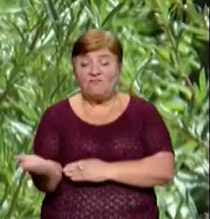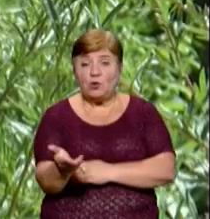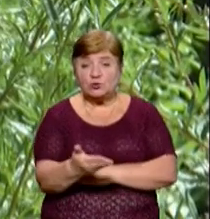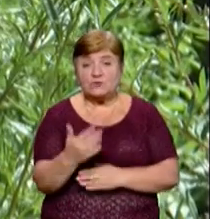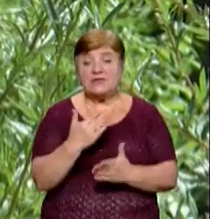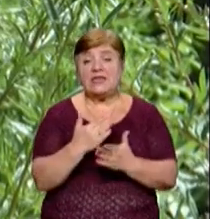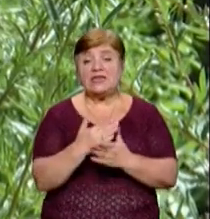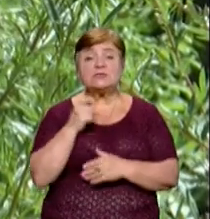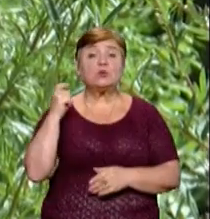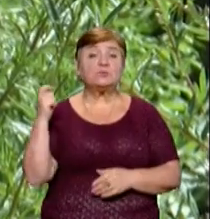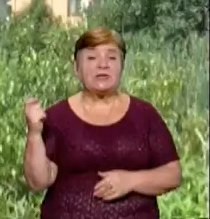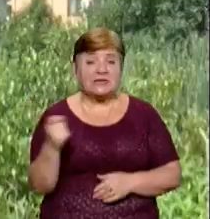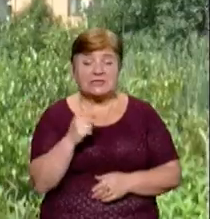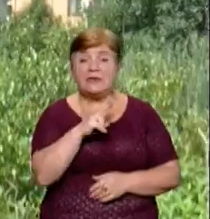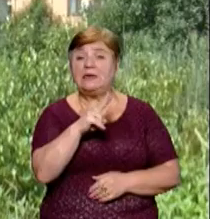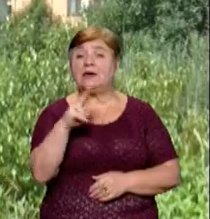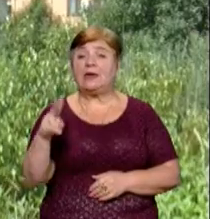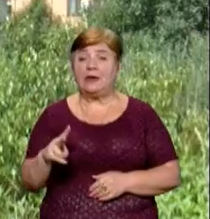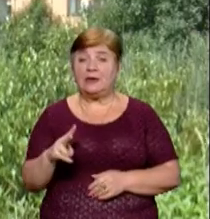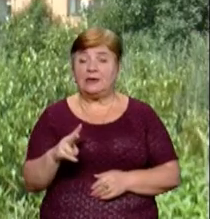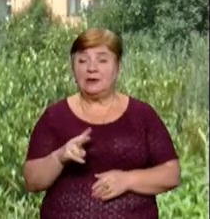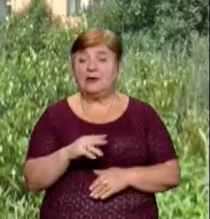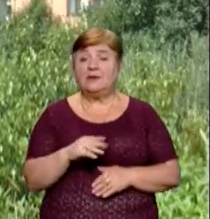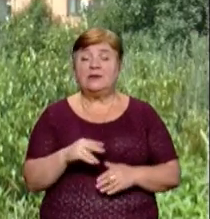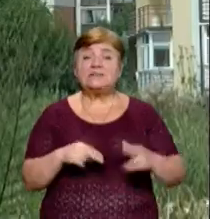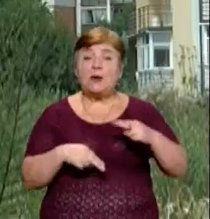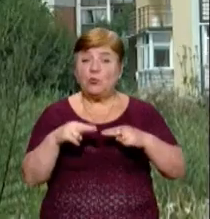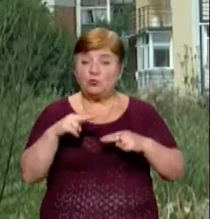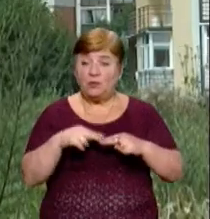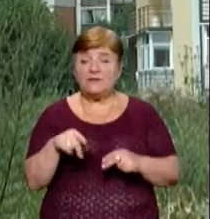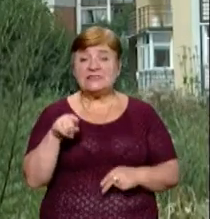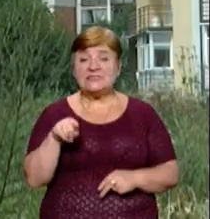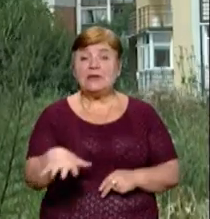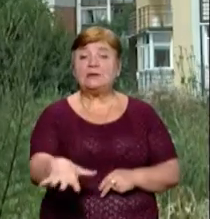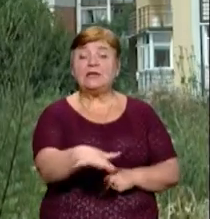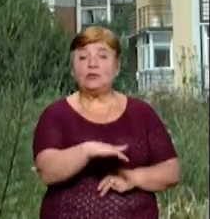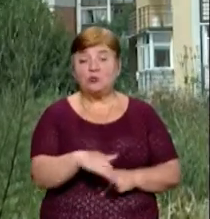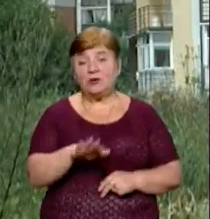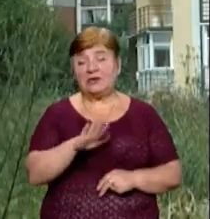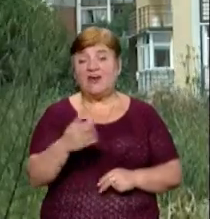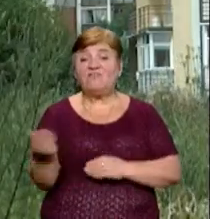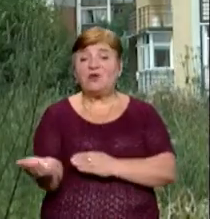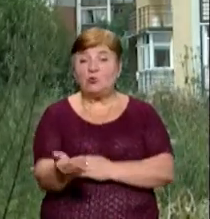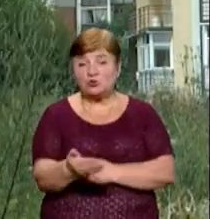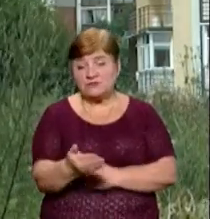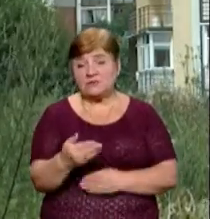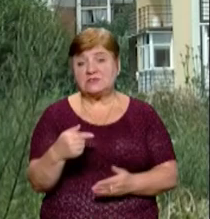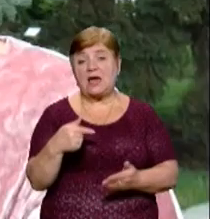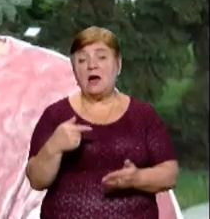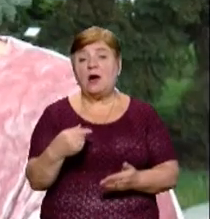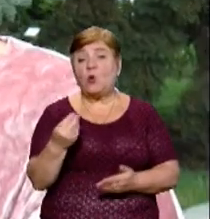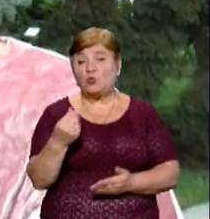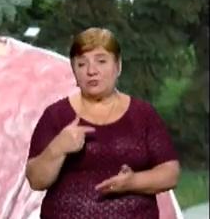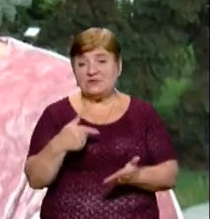Є безгосподарські території, які ще підлягають забудові, але ці території не викошуються за кошти місцевого бюджету.